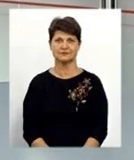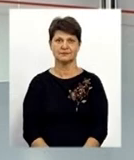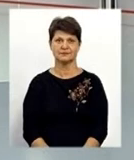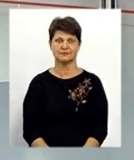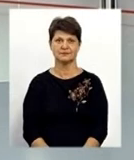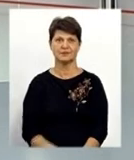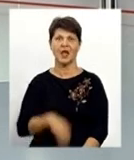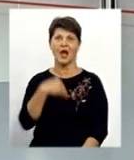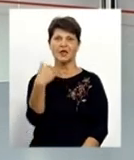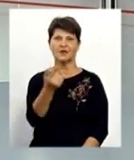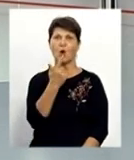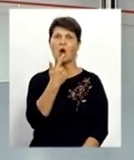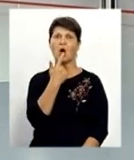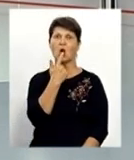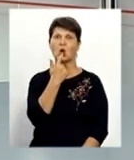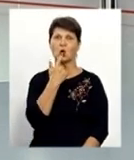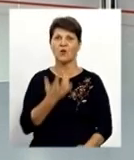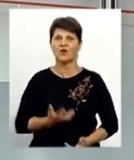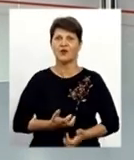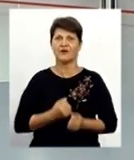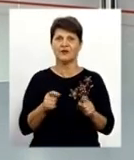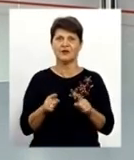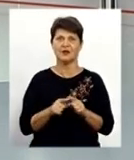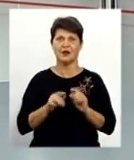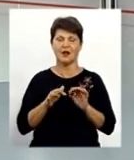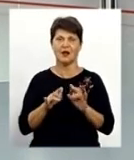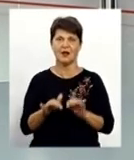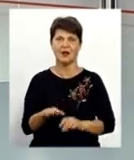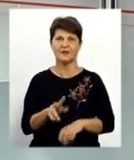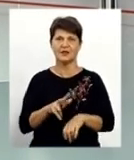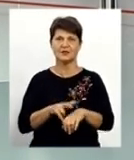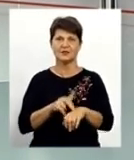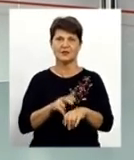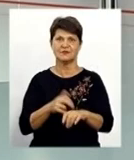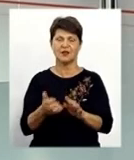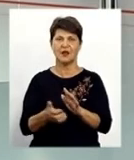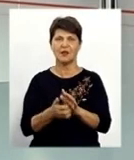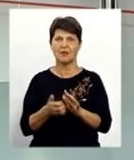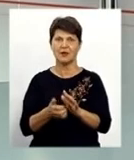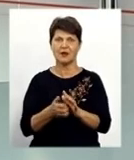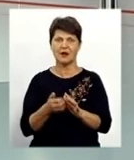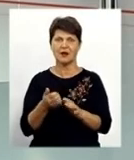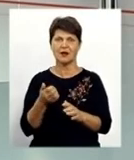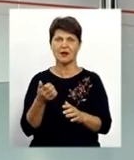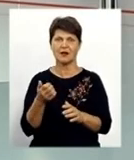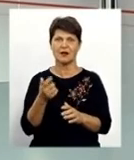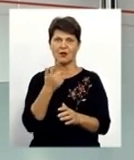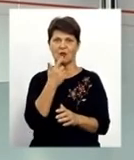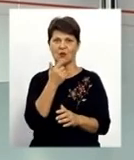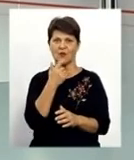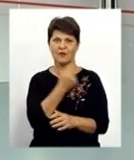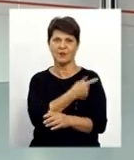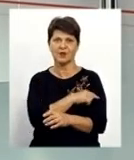Твоя кров рятівна. Таку акцію ініціювали силовики через брак крові в медичних закладах. Протягом двох днів